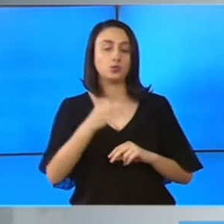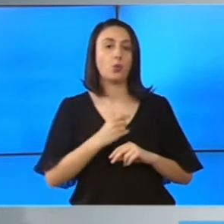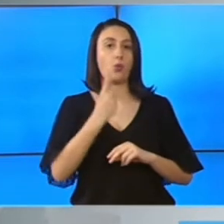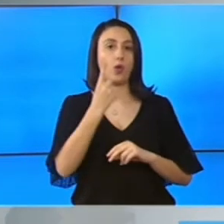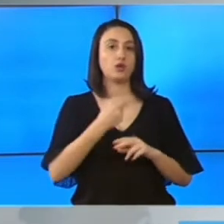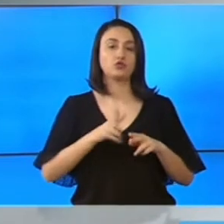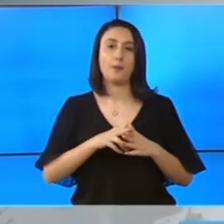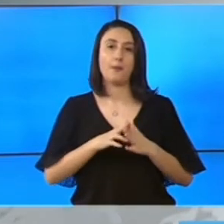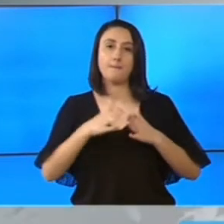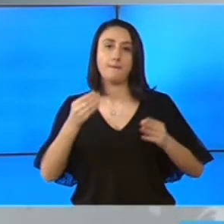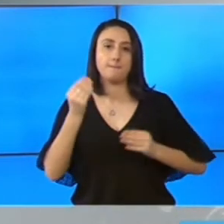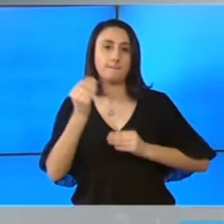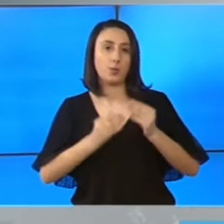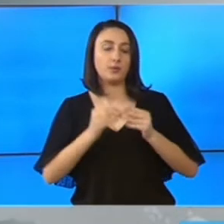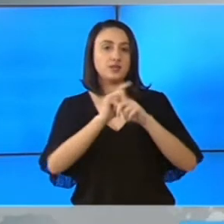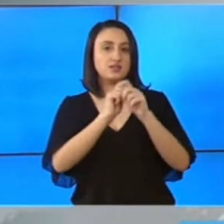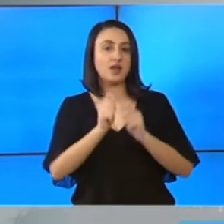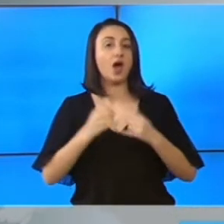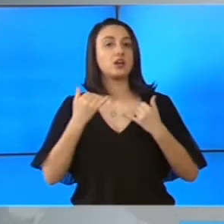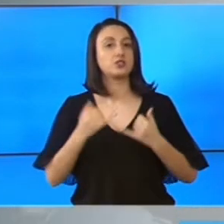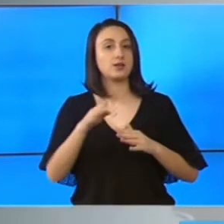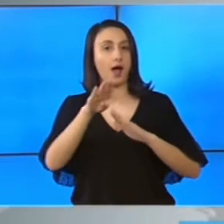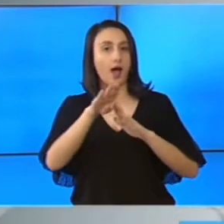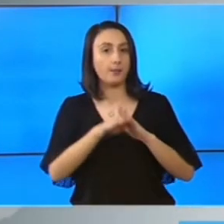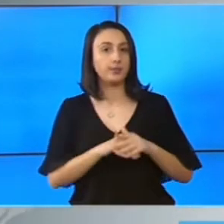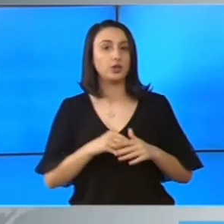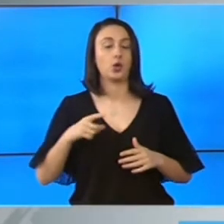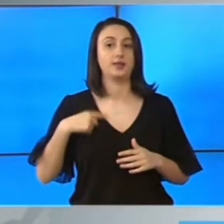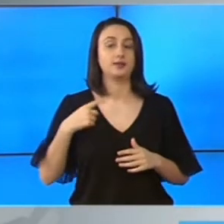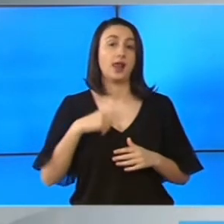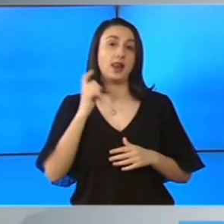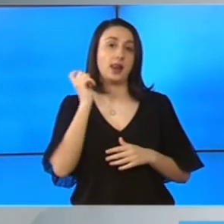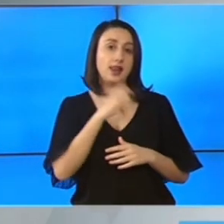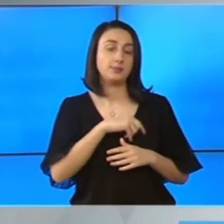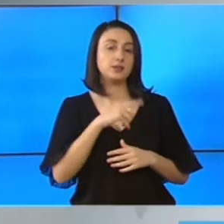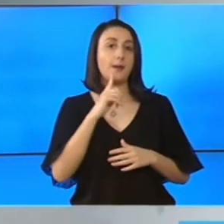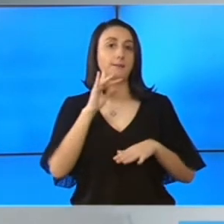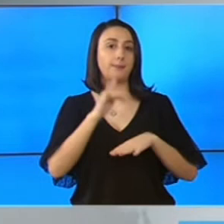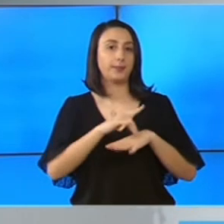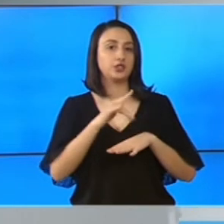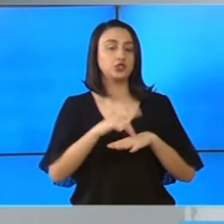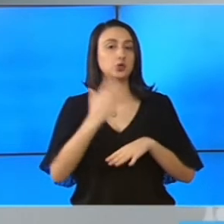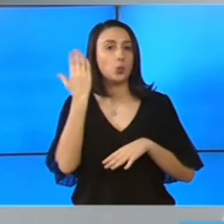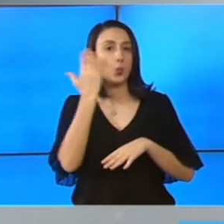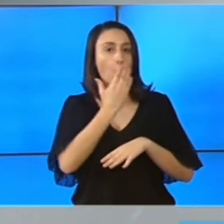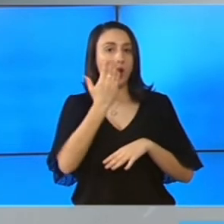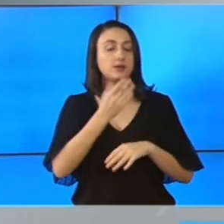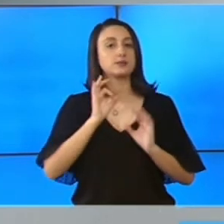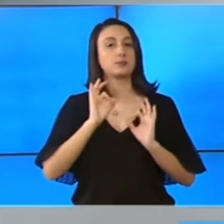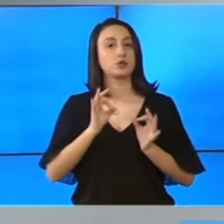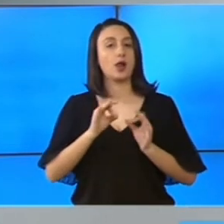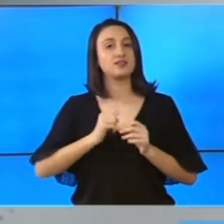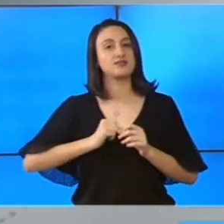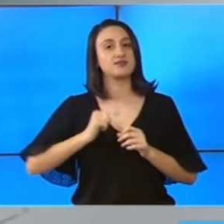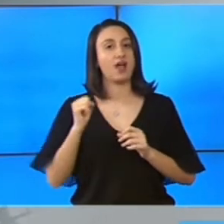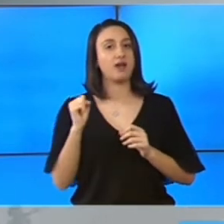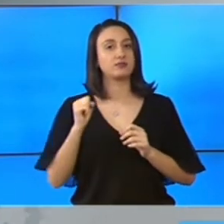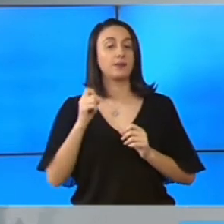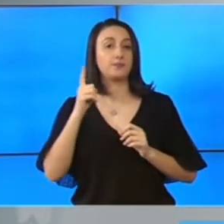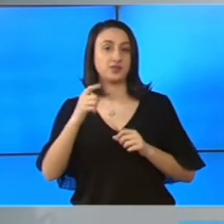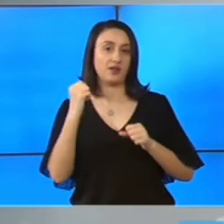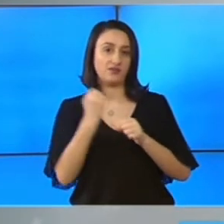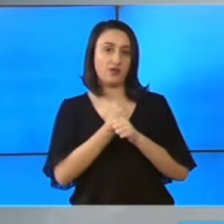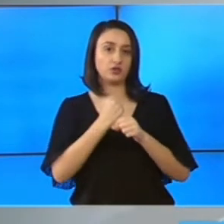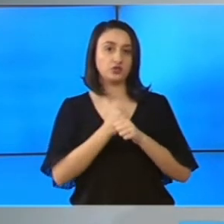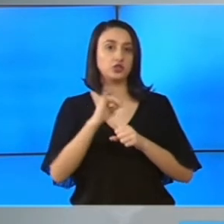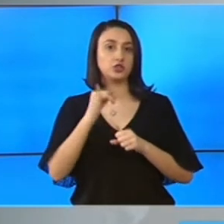dintre cele mai mari probleme din țară la acest capitol este lipsa cadrelor medicale în școli, mai ales în mediul rural, ceea ce face